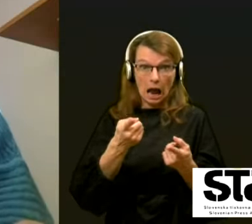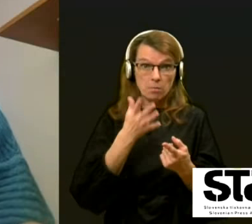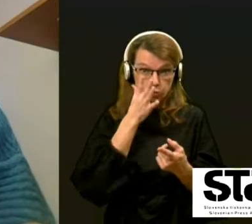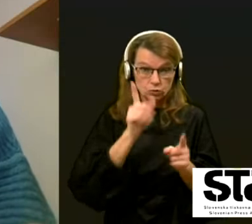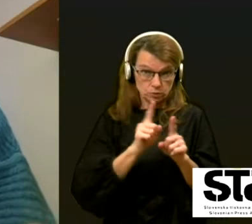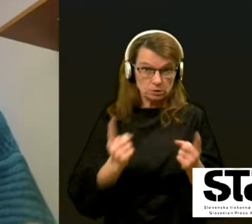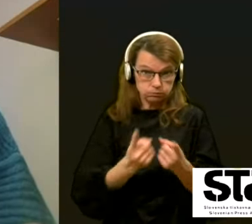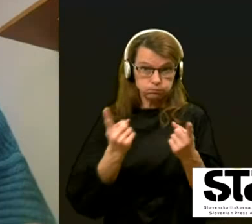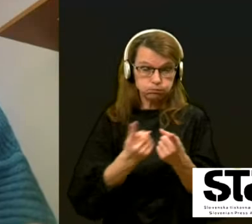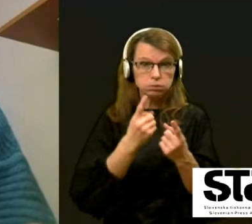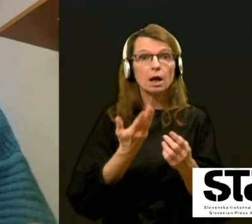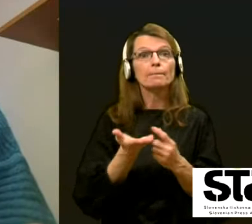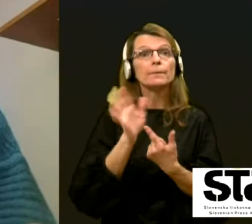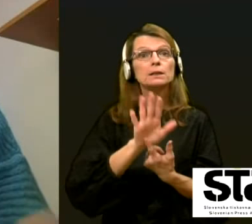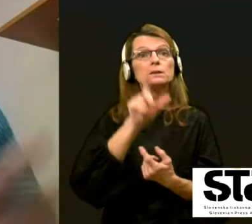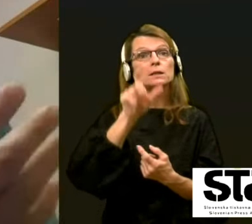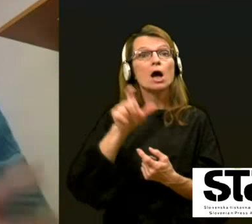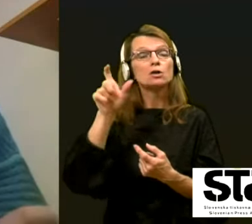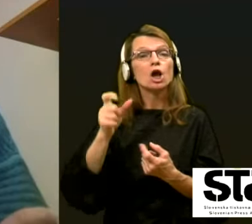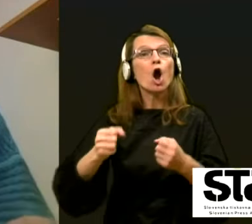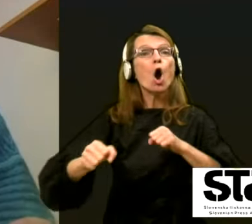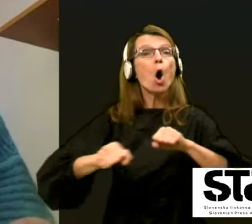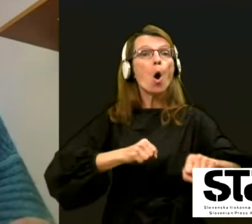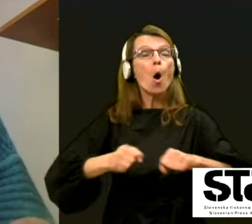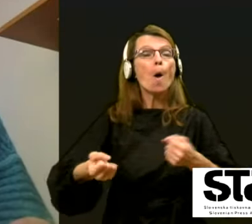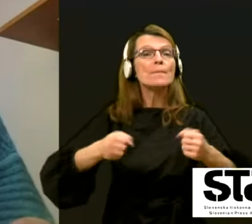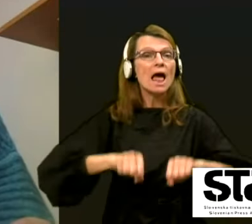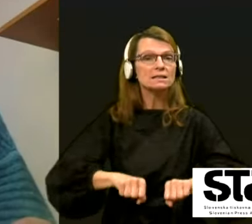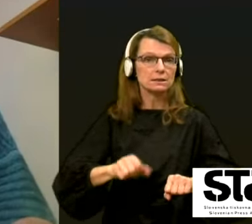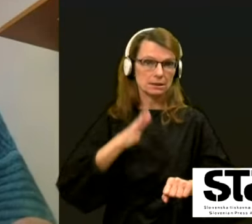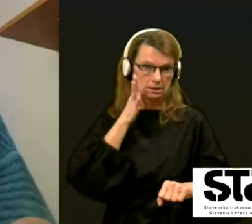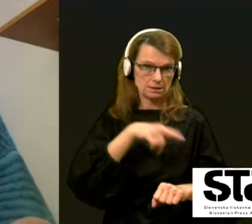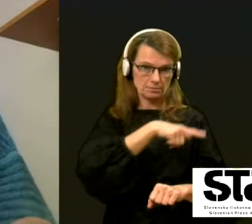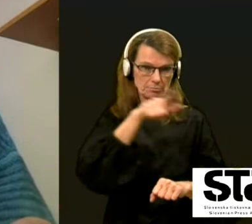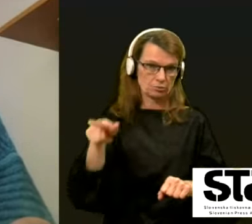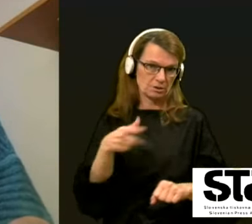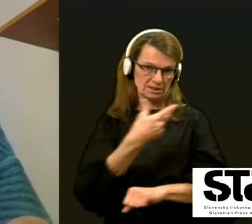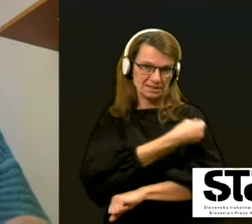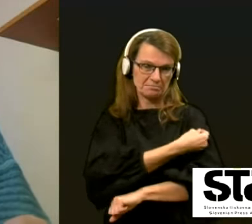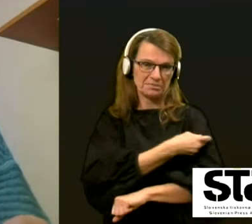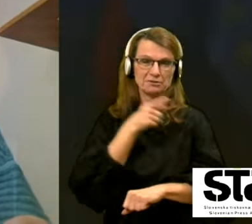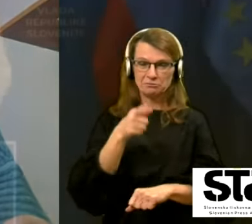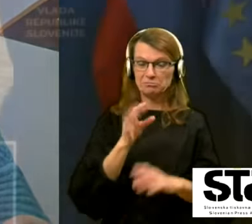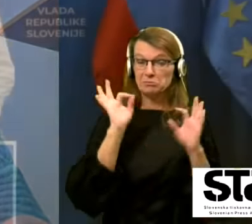predstavnike oblasti, da se cepijo. To bi bila ena dobra spodbuda za ostale dažavljane.